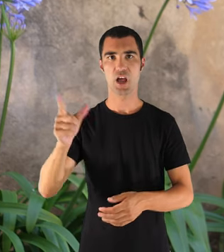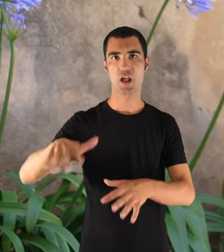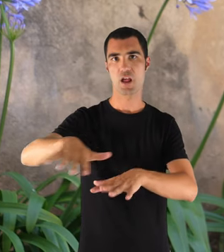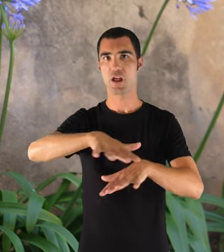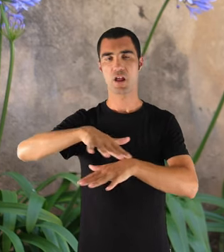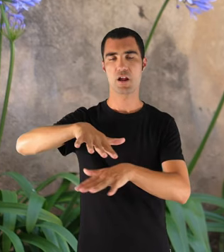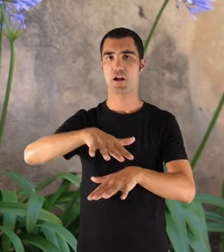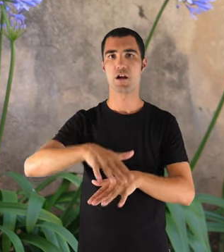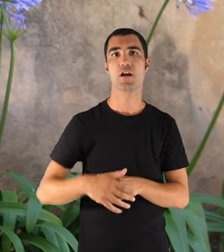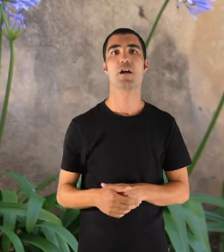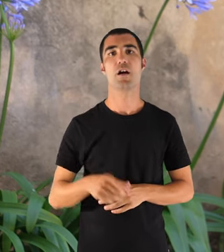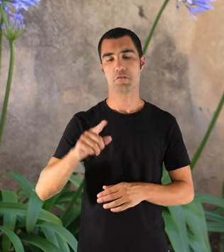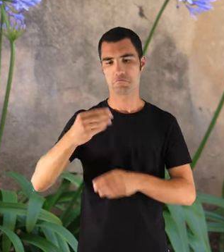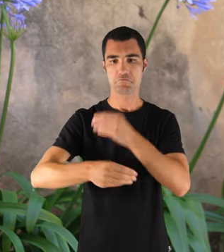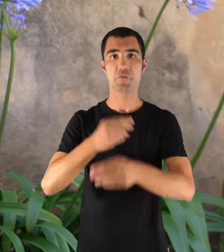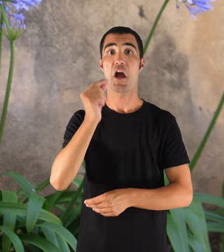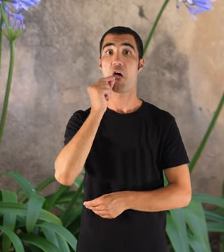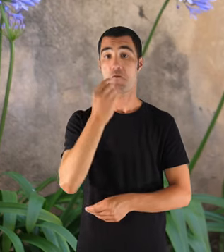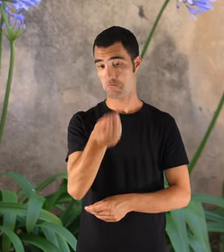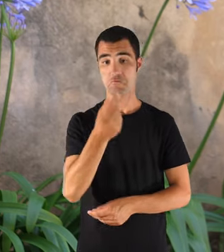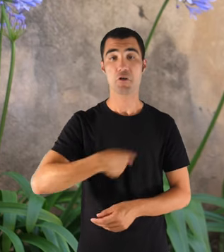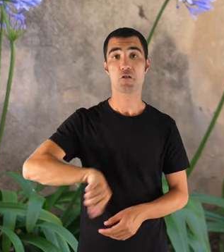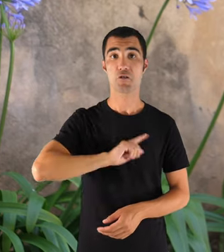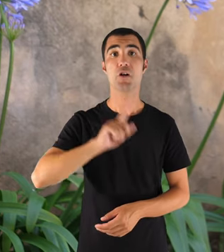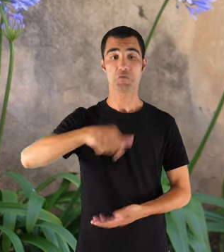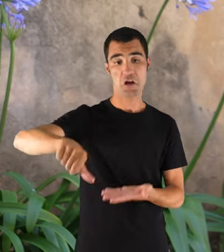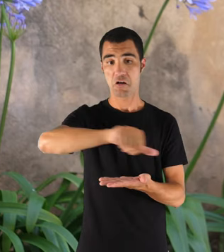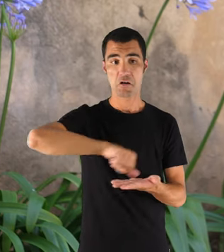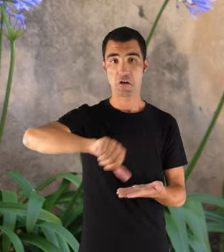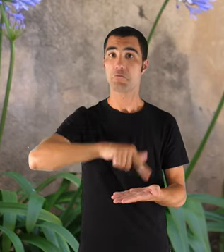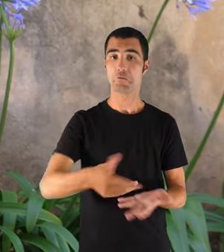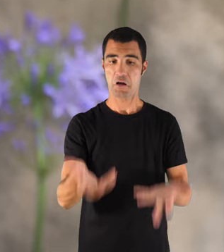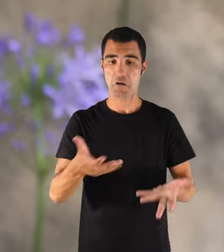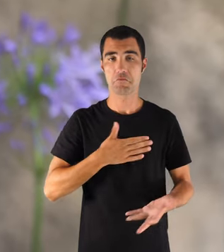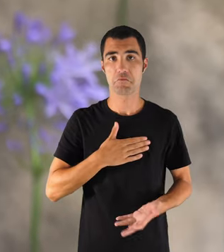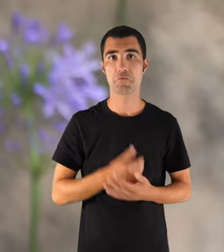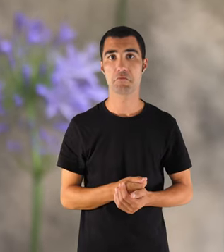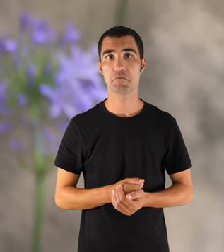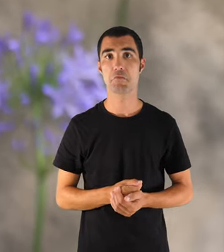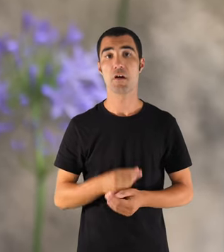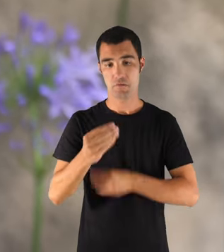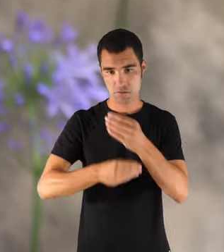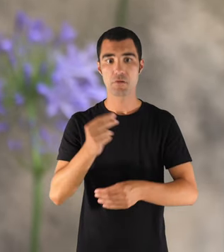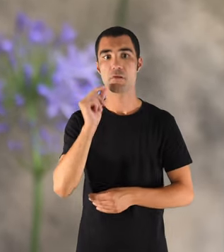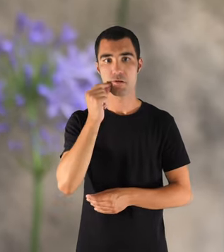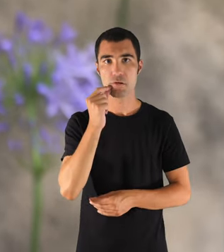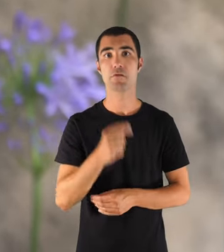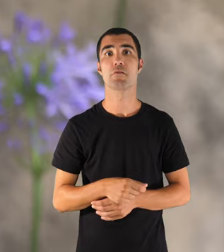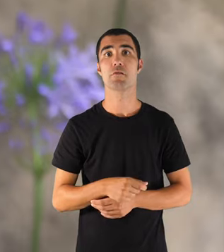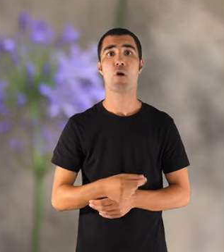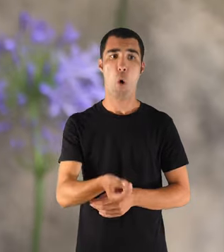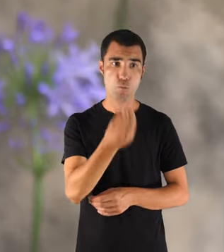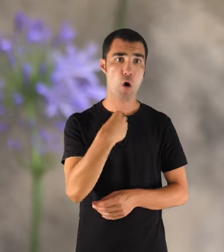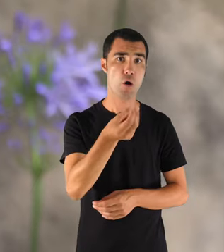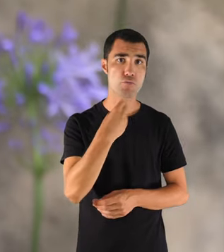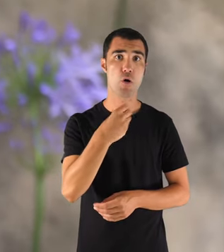per menjar olives i oli que nosaltres guanyàvem. Cuinti oliva, i vaig anar un parell d